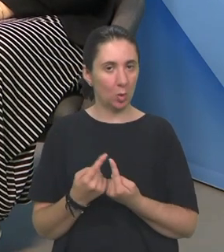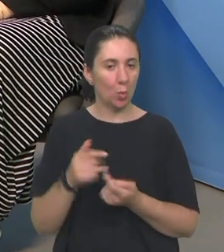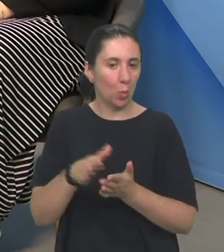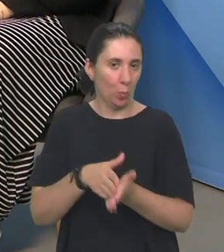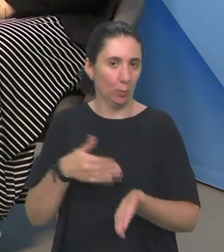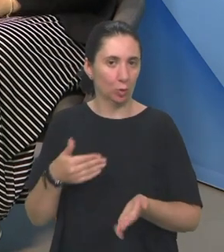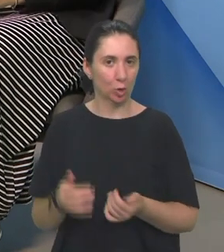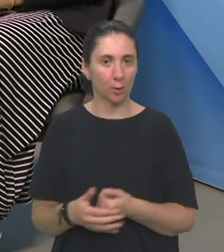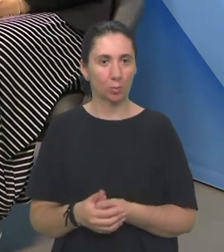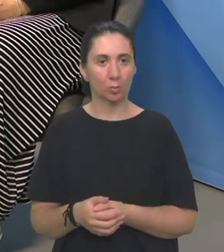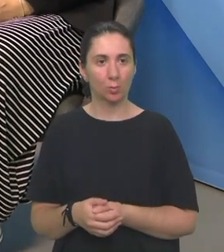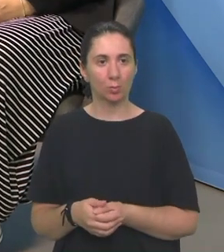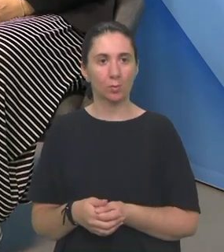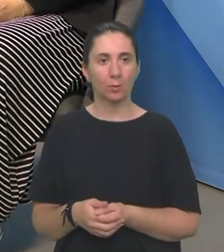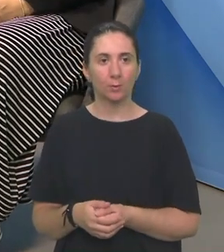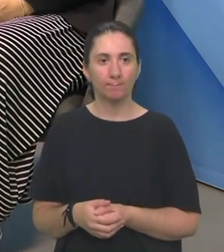samom početku?